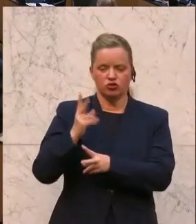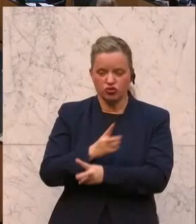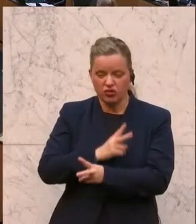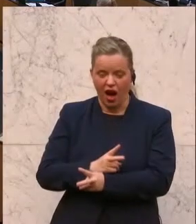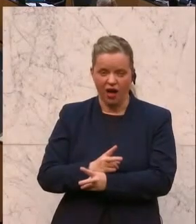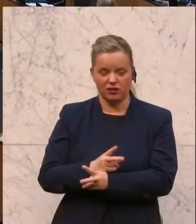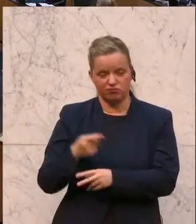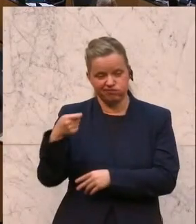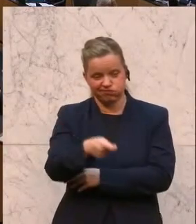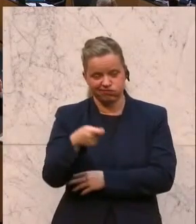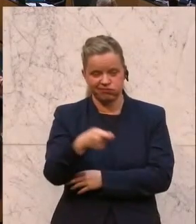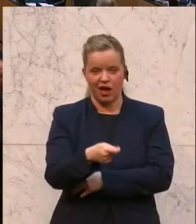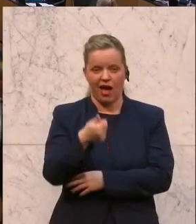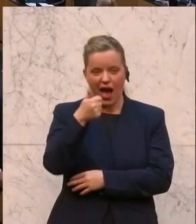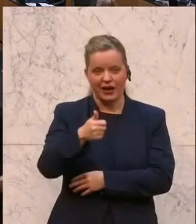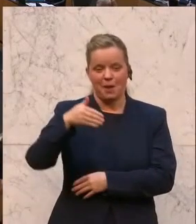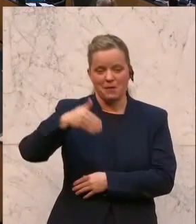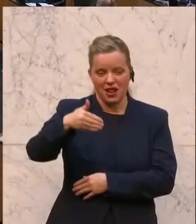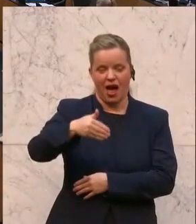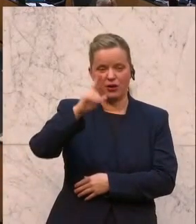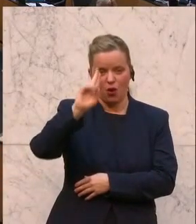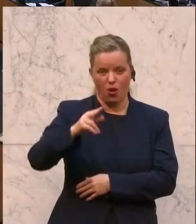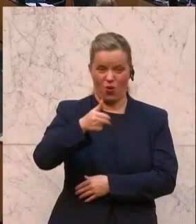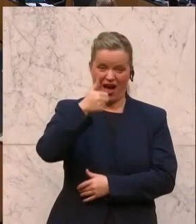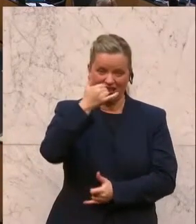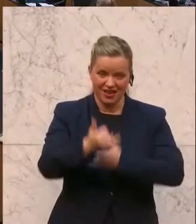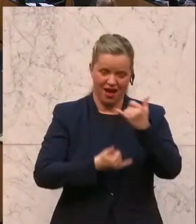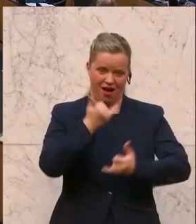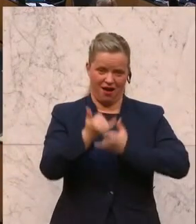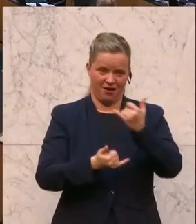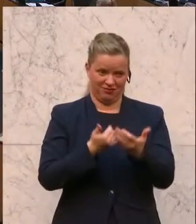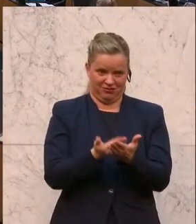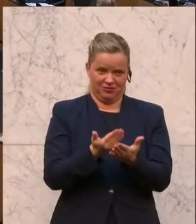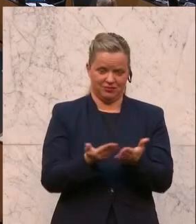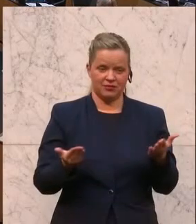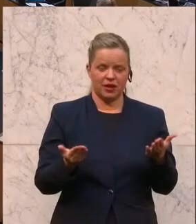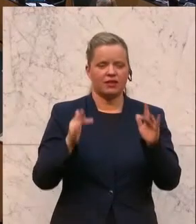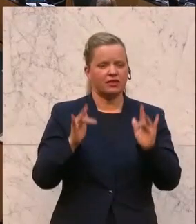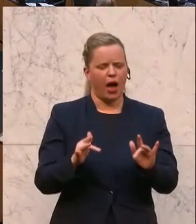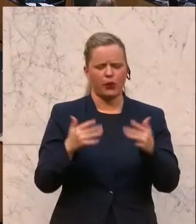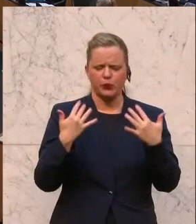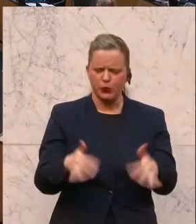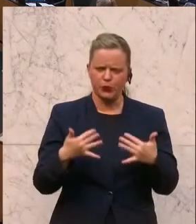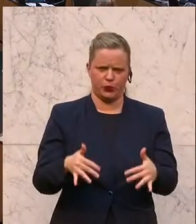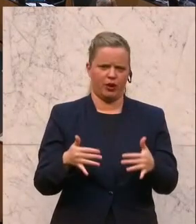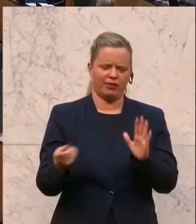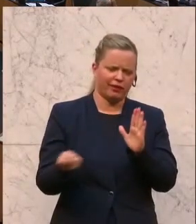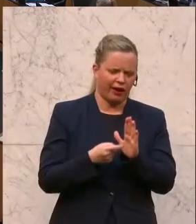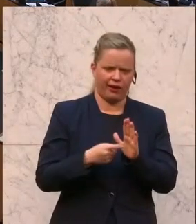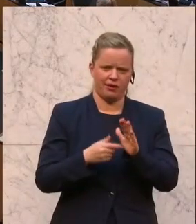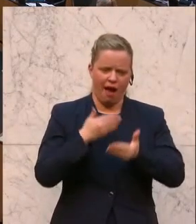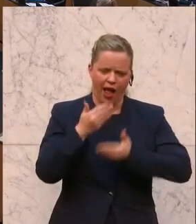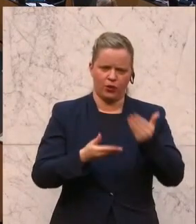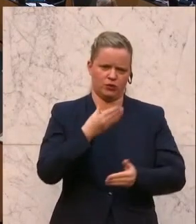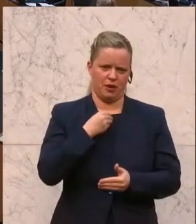schätzungsweise eine Milliarde Euro pro Jahr. Hier wäre dringend Handlungsbedarf, aber ich sehe schon in den Reiden